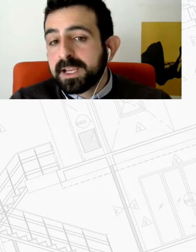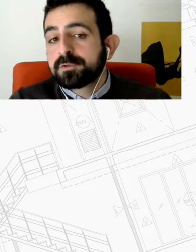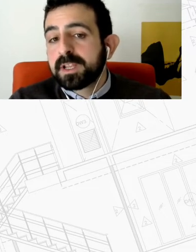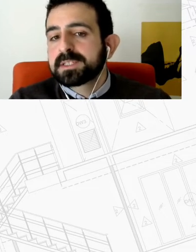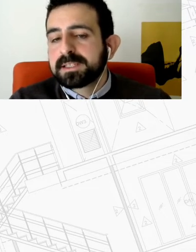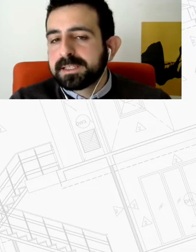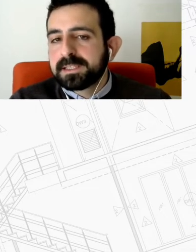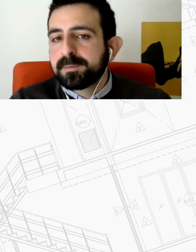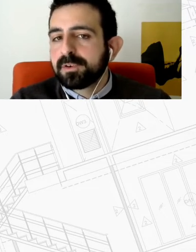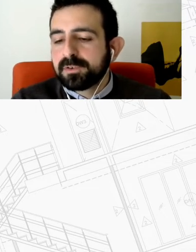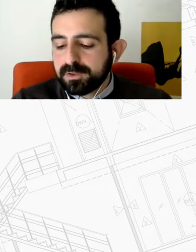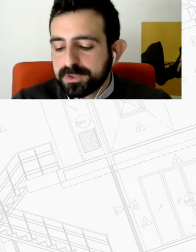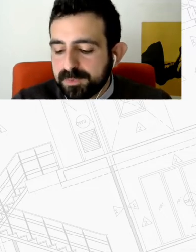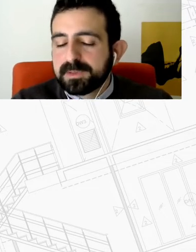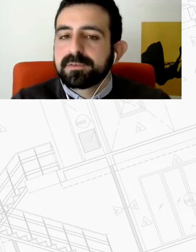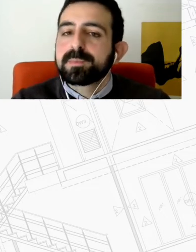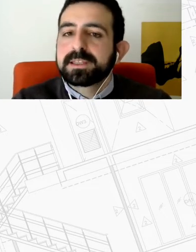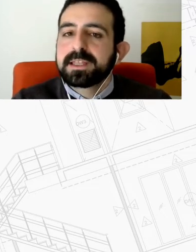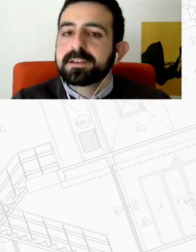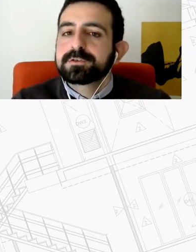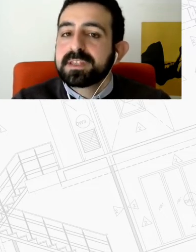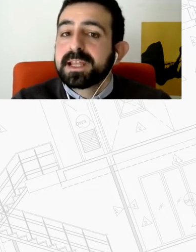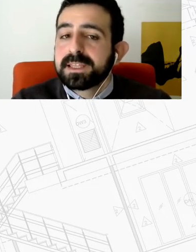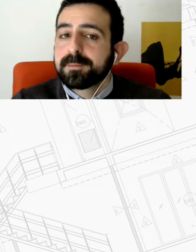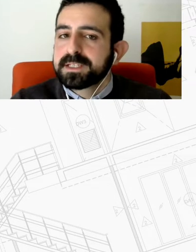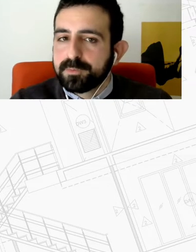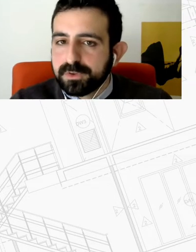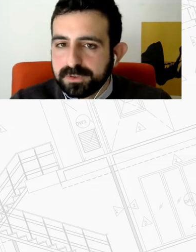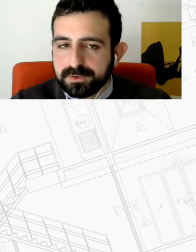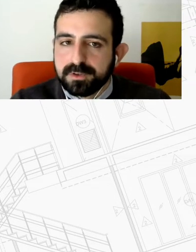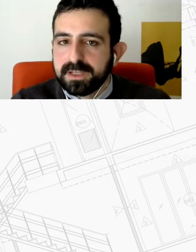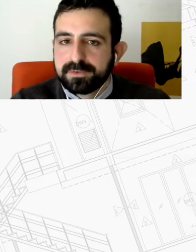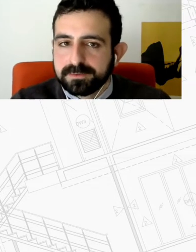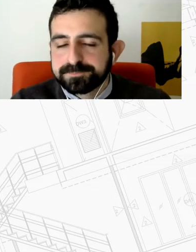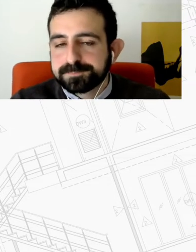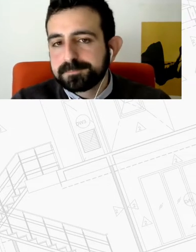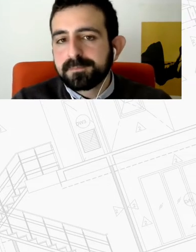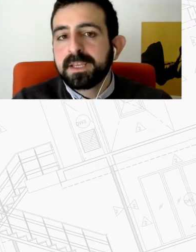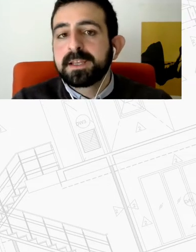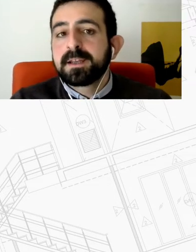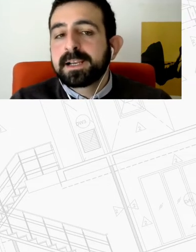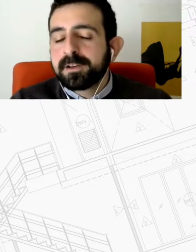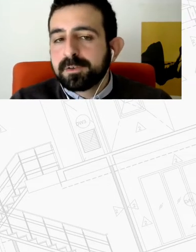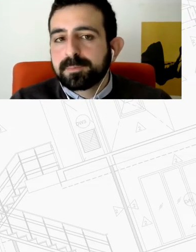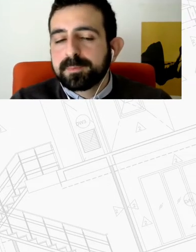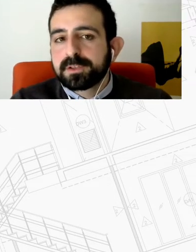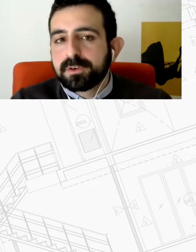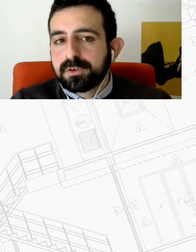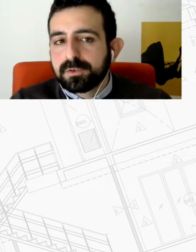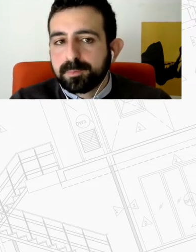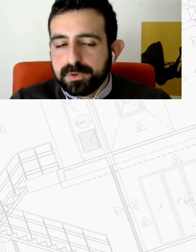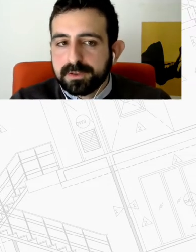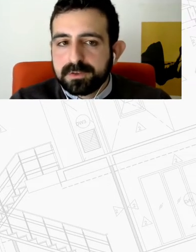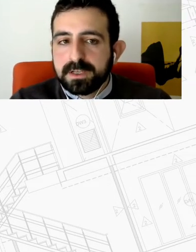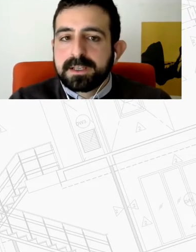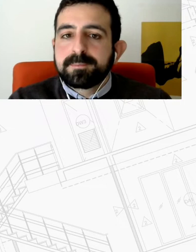επηρεάζουν να είμαι σε την κατοικία μόνο ότι όπως είπαμε η Ευρωπαϊκή Ένωση δεν έχει άμεση αρμοδιότητα στον τομέα αυτό κλείνω με τον